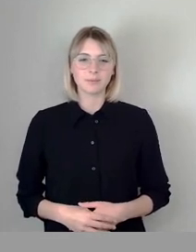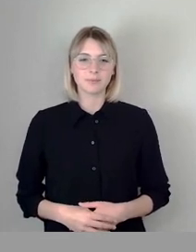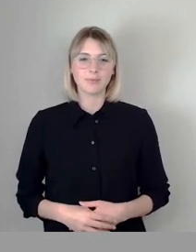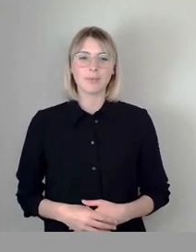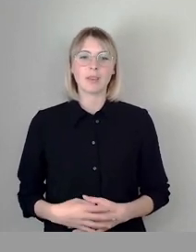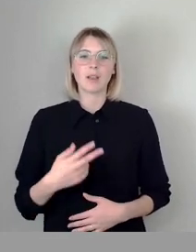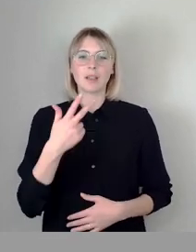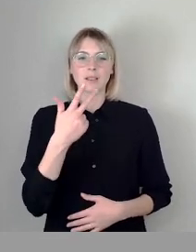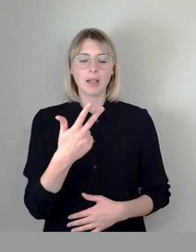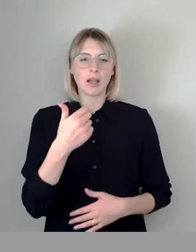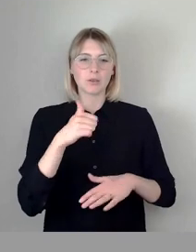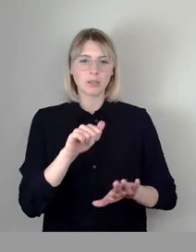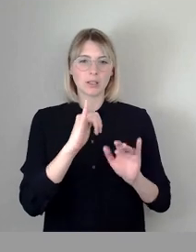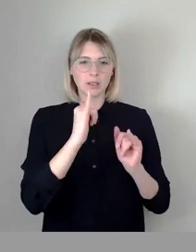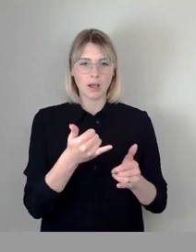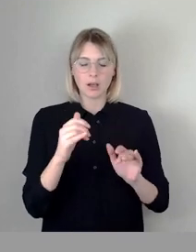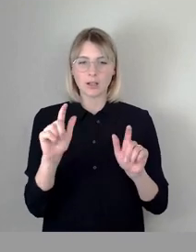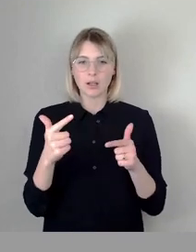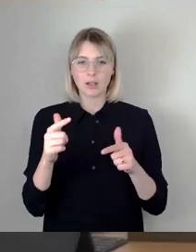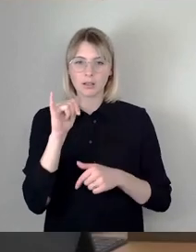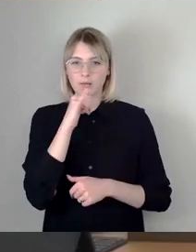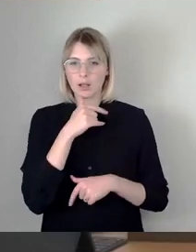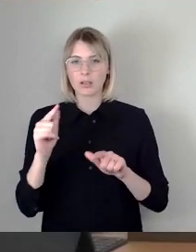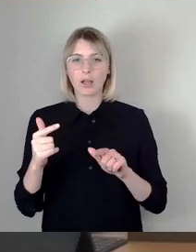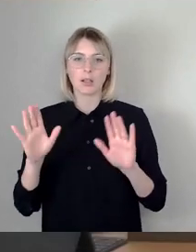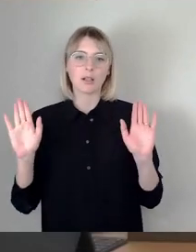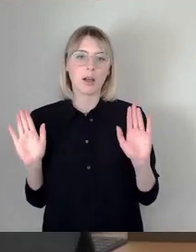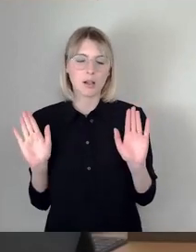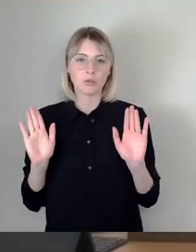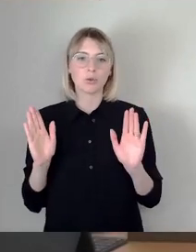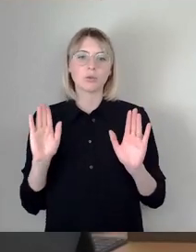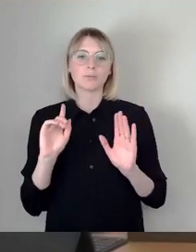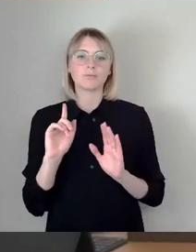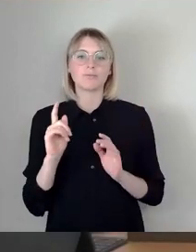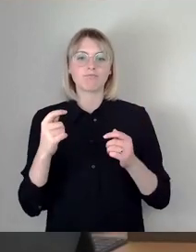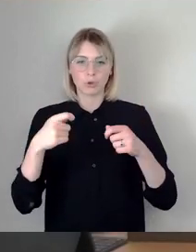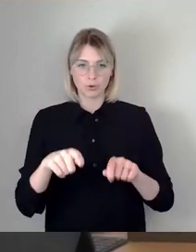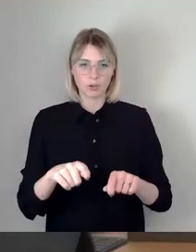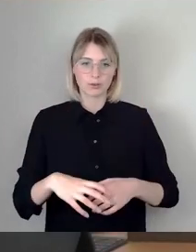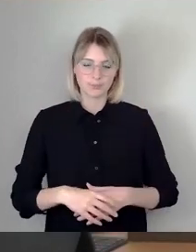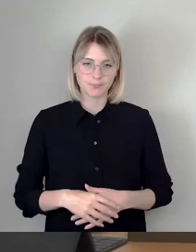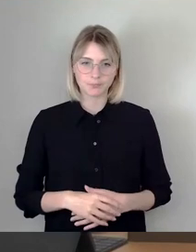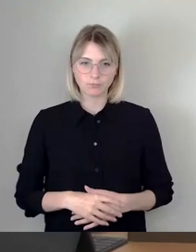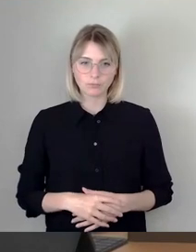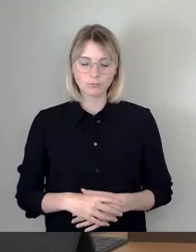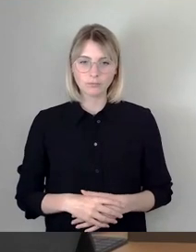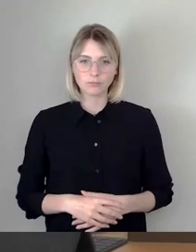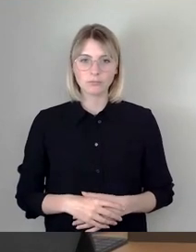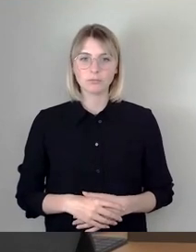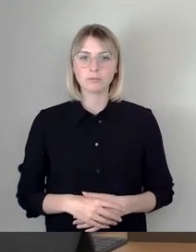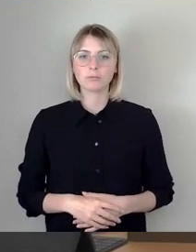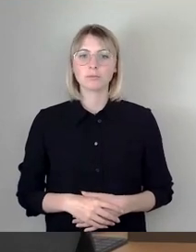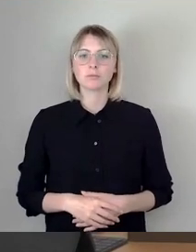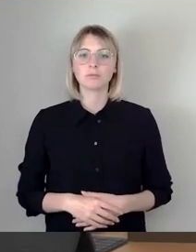63 Ja-Stimmen, keine Nein, keine Enthaltungen, ebenso beschlossen. Und damit hätten wir im